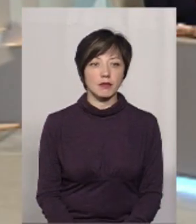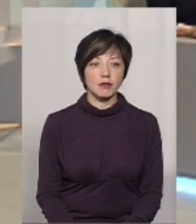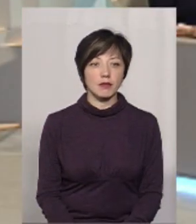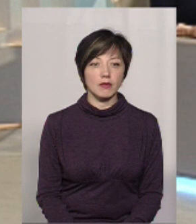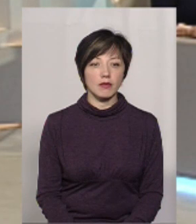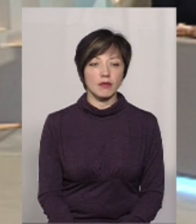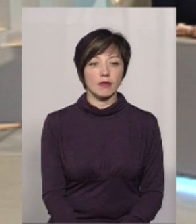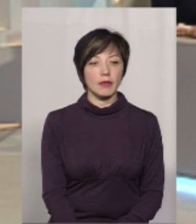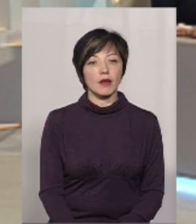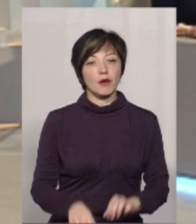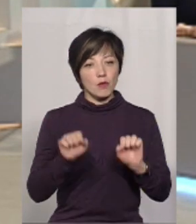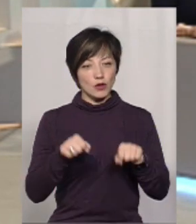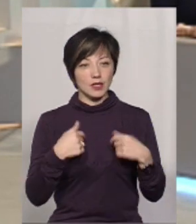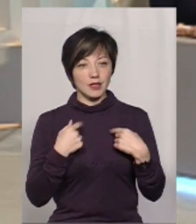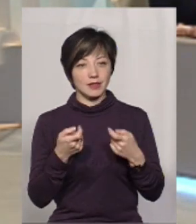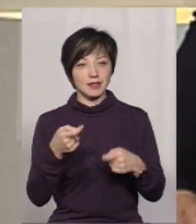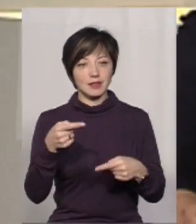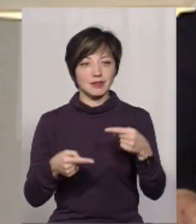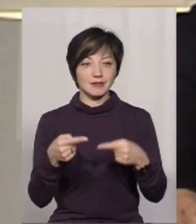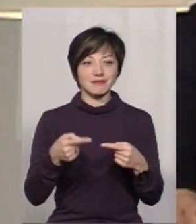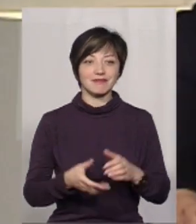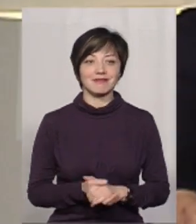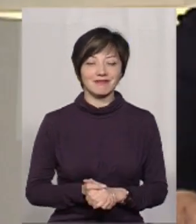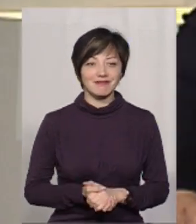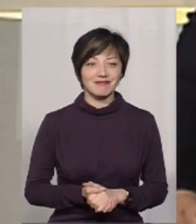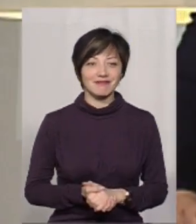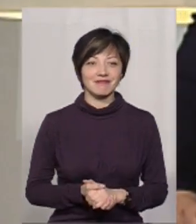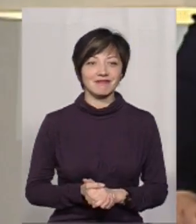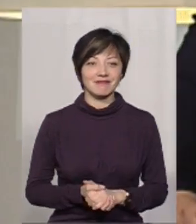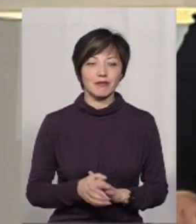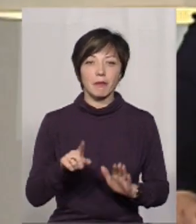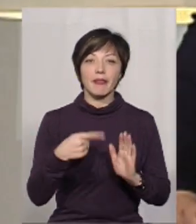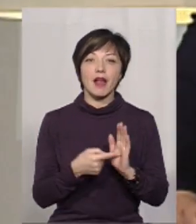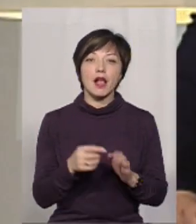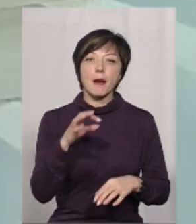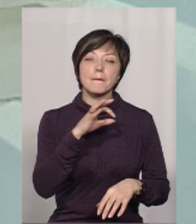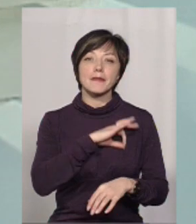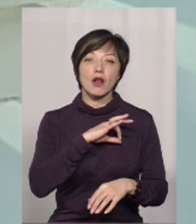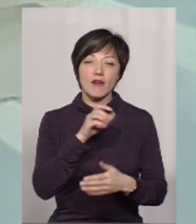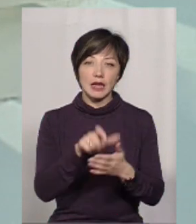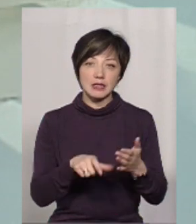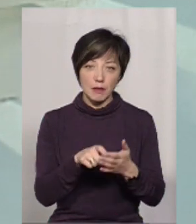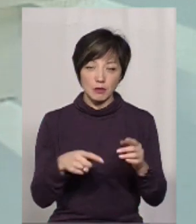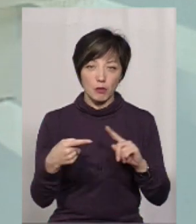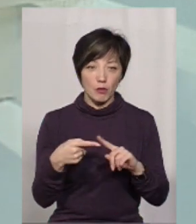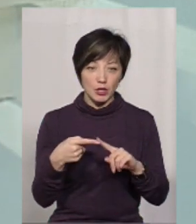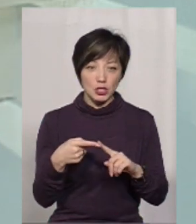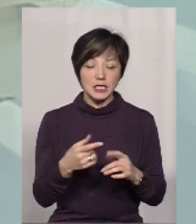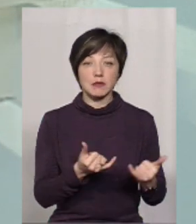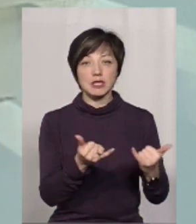Можна йде, що заперечу? Заперечуйте. Питання пільгових рецептів. Ну, по-перше,